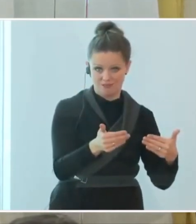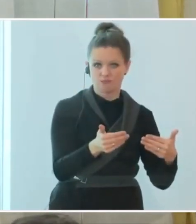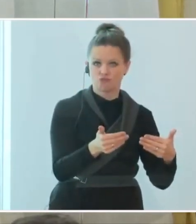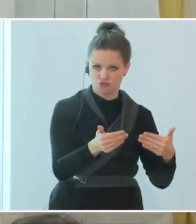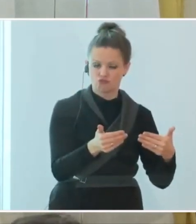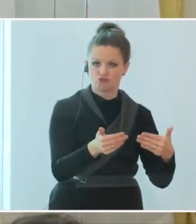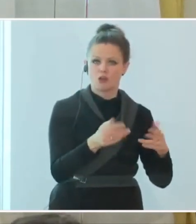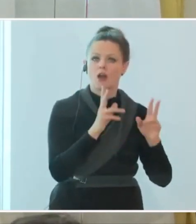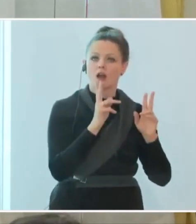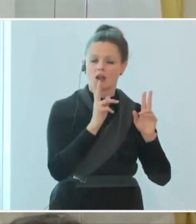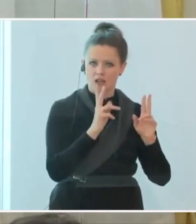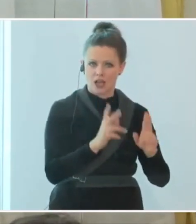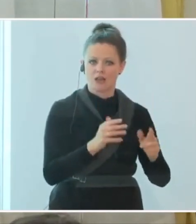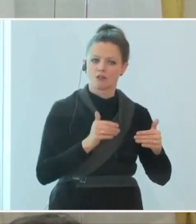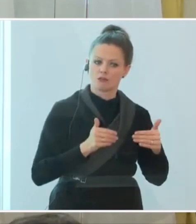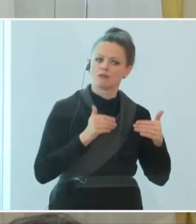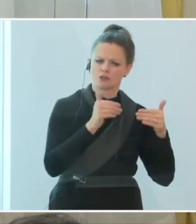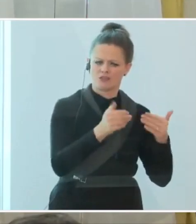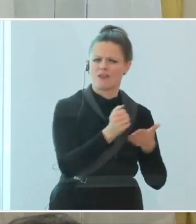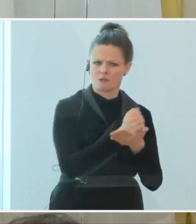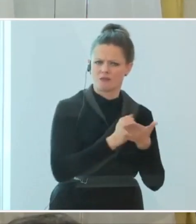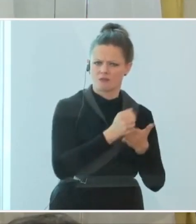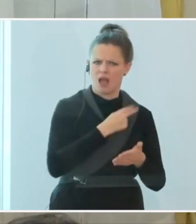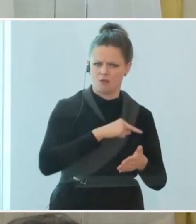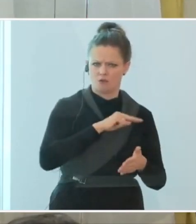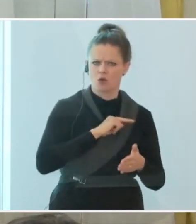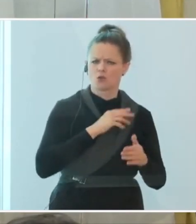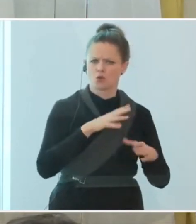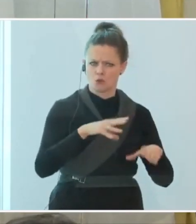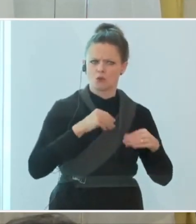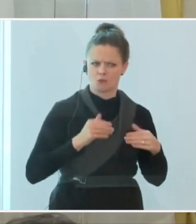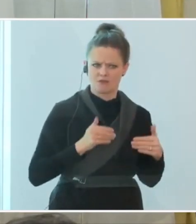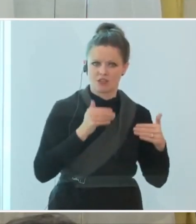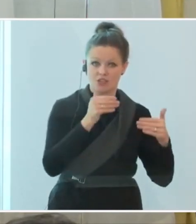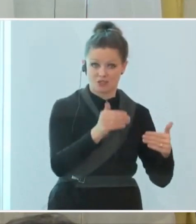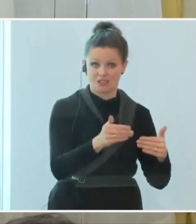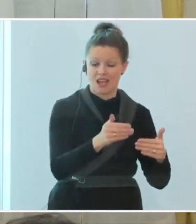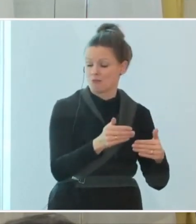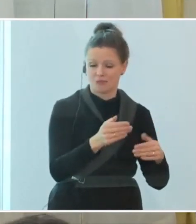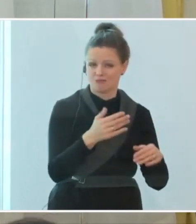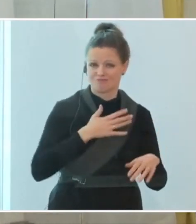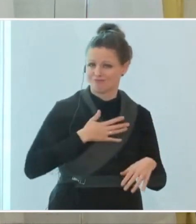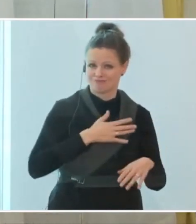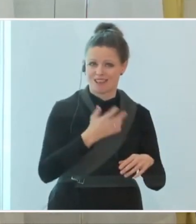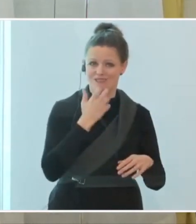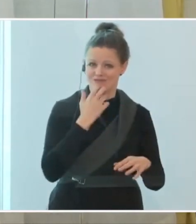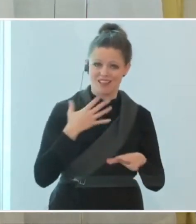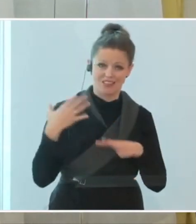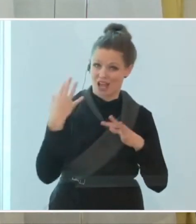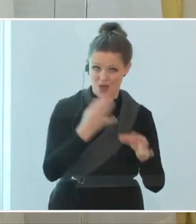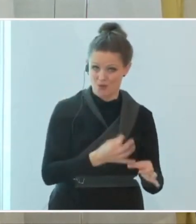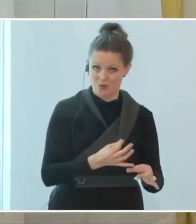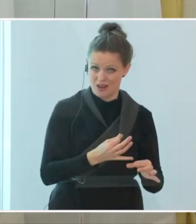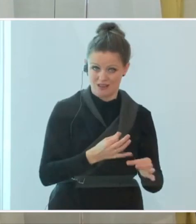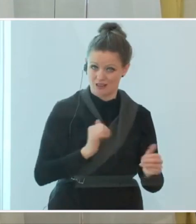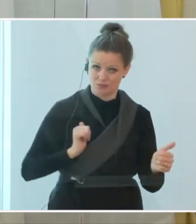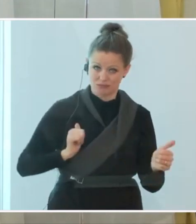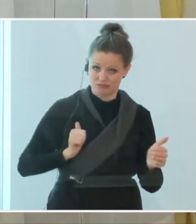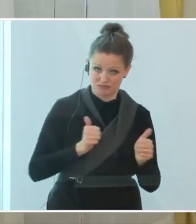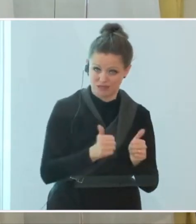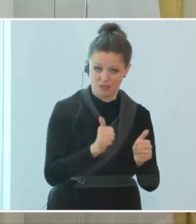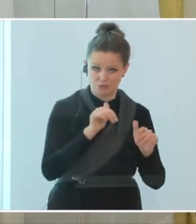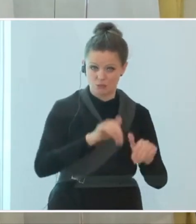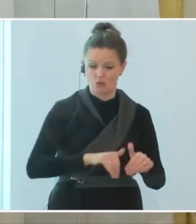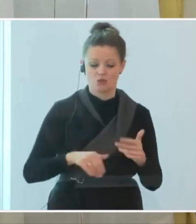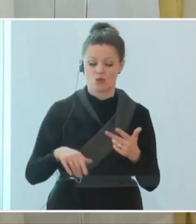medizinisch, verantwortungsvoll, verschiebbar waren, jetzt schnell auch wieder nachgeholt werden müssen, aufgeholt werden müssen. Und der dritte Punkt